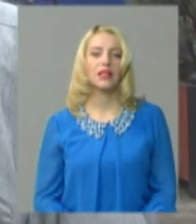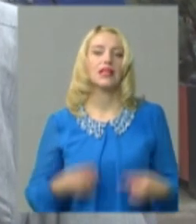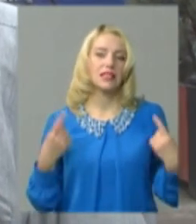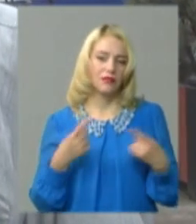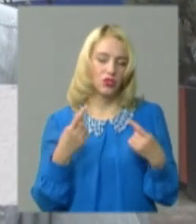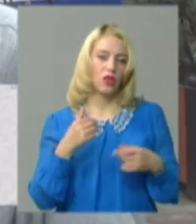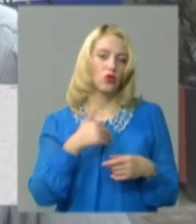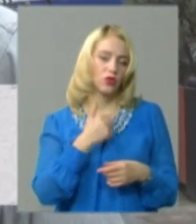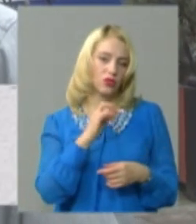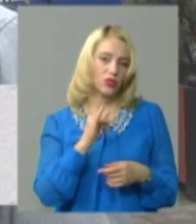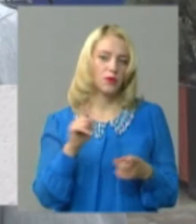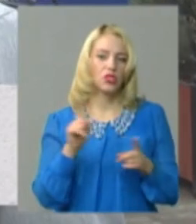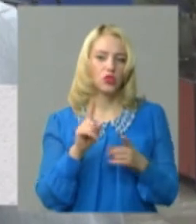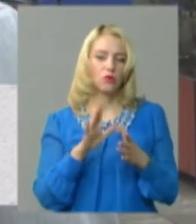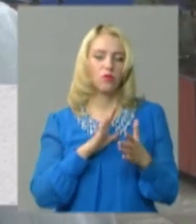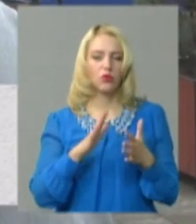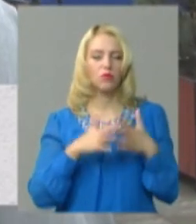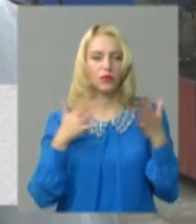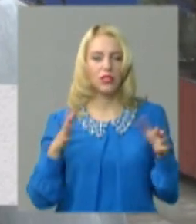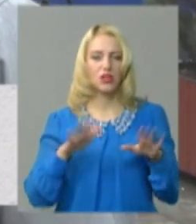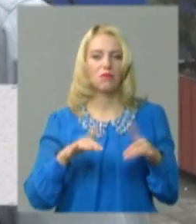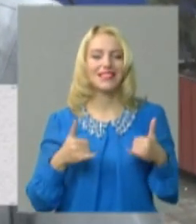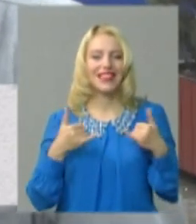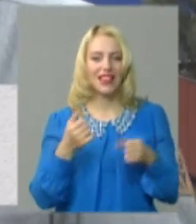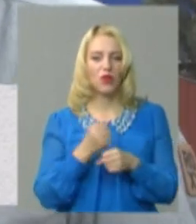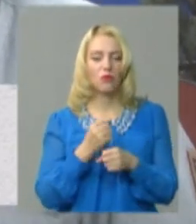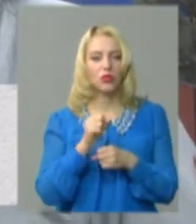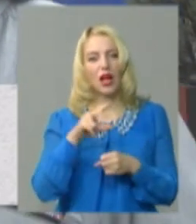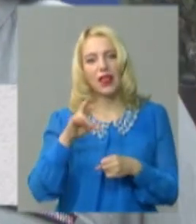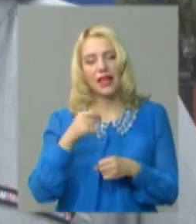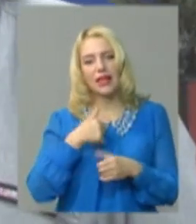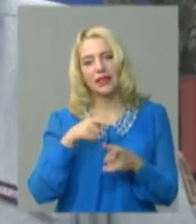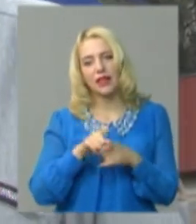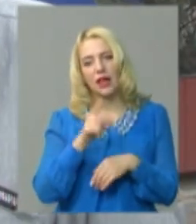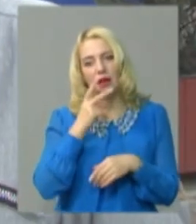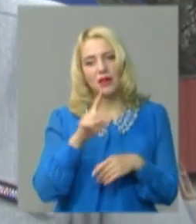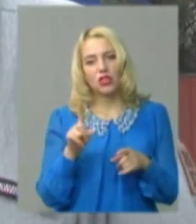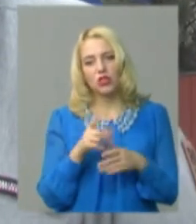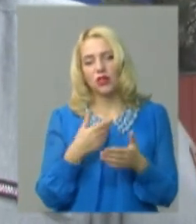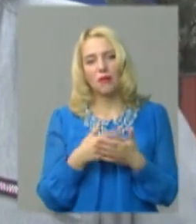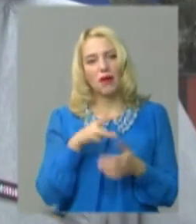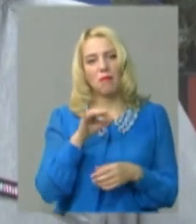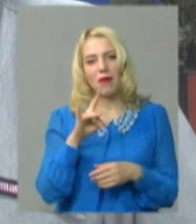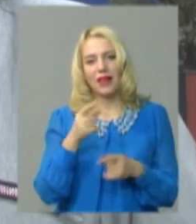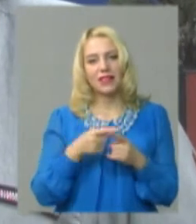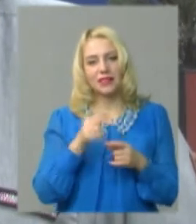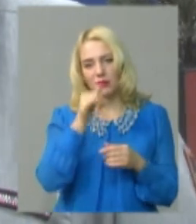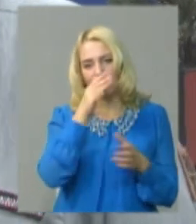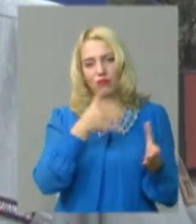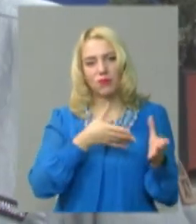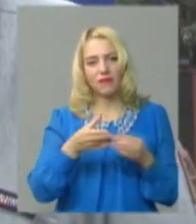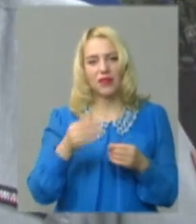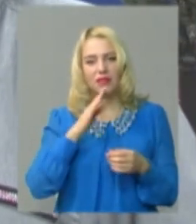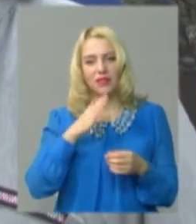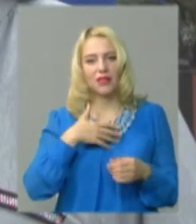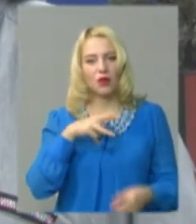Звичайно, хотілося, щоб було більше місць для роботи, але я так бачу, що, напевно, мер на це не може впливати. От